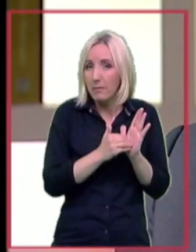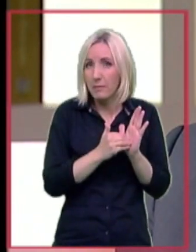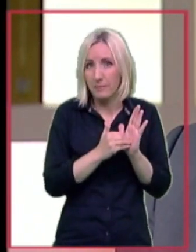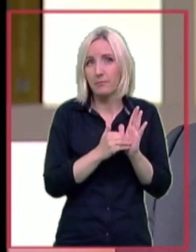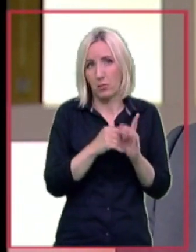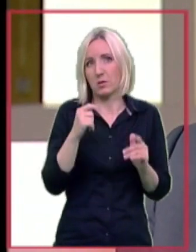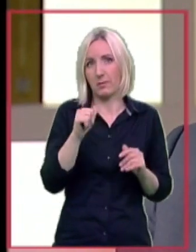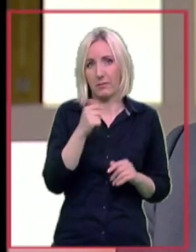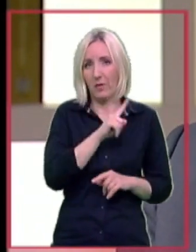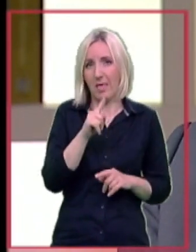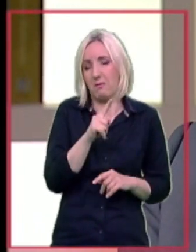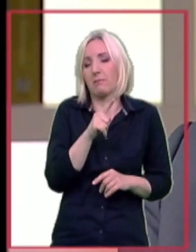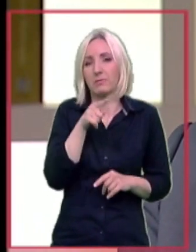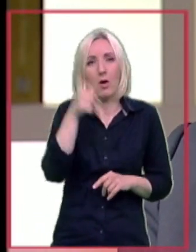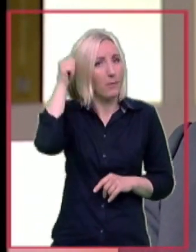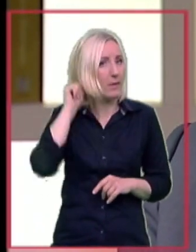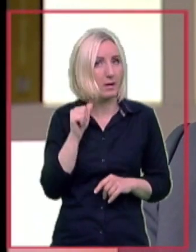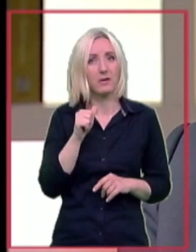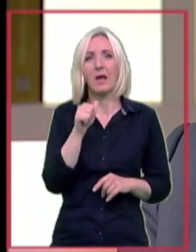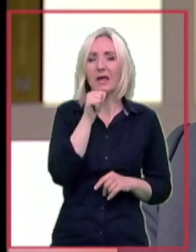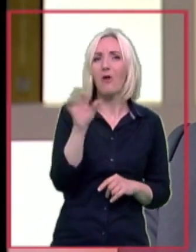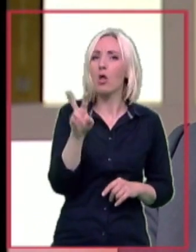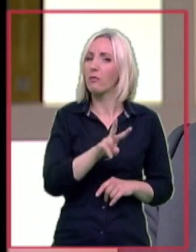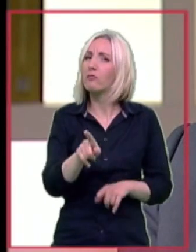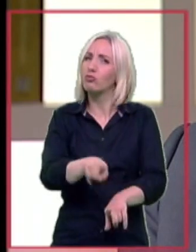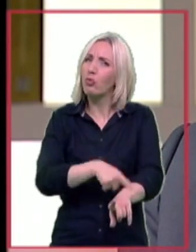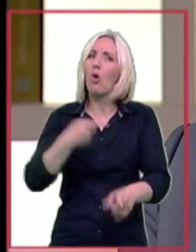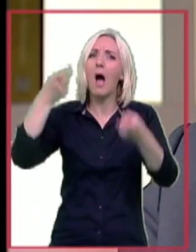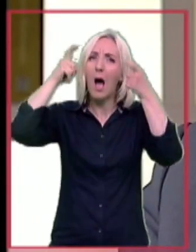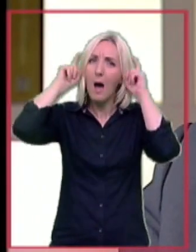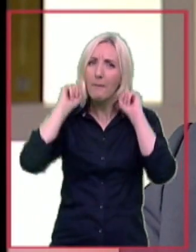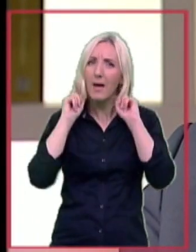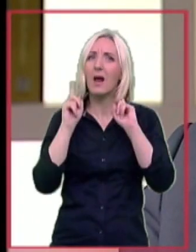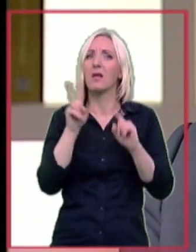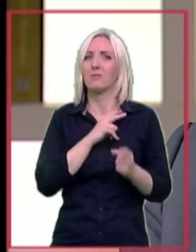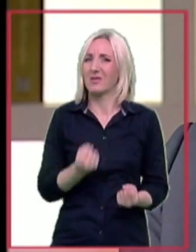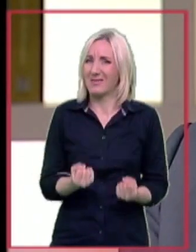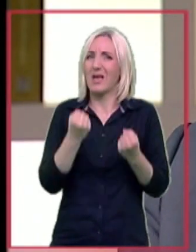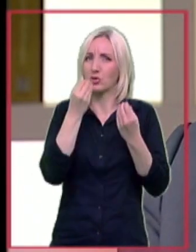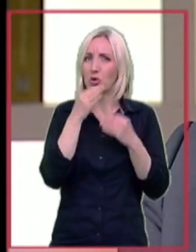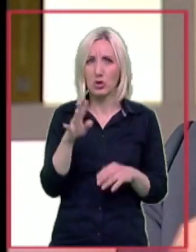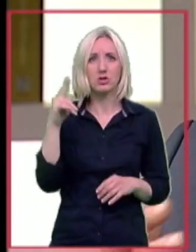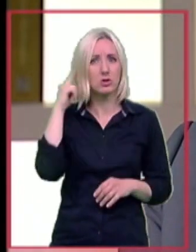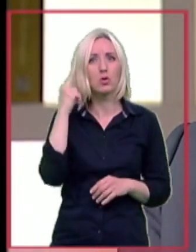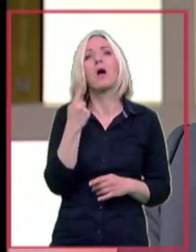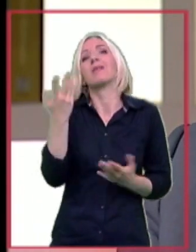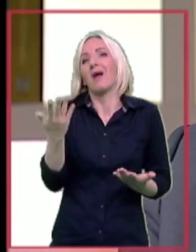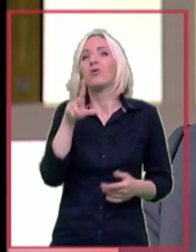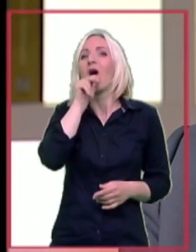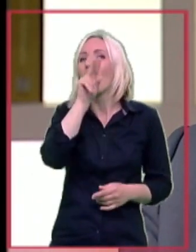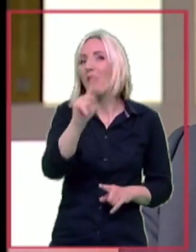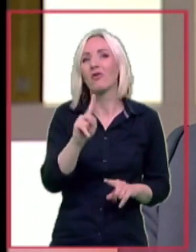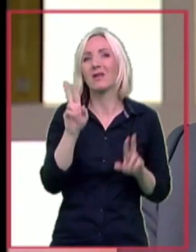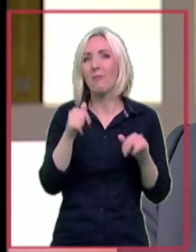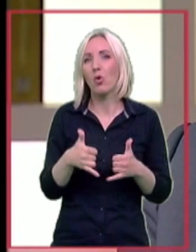Iva i Olja su dugo nosili slušne aparate i imali su teško oštećenje sluha tako da govor nije mogu potpuno stičiti da se